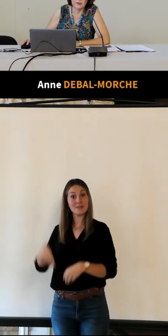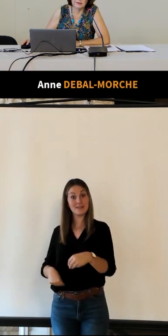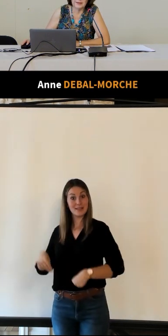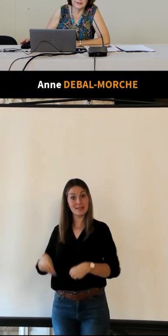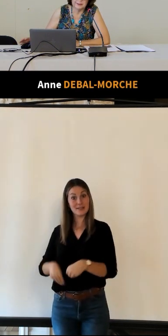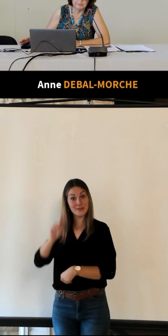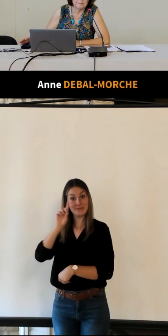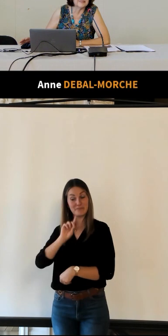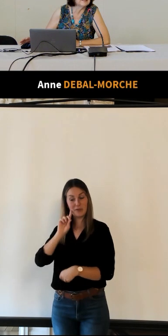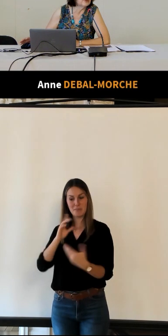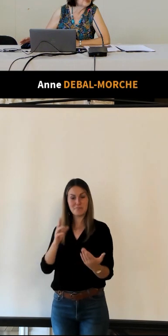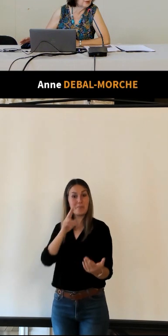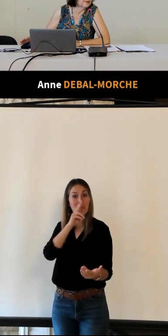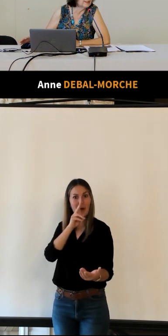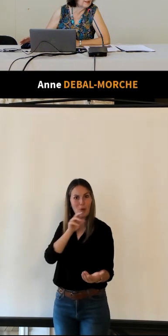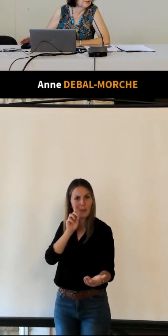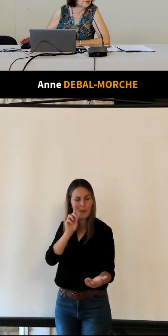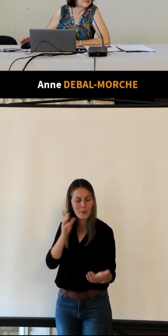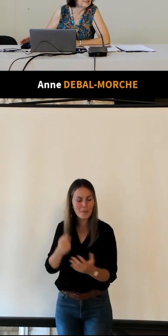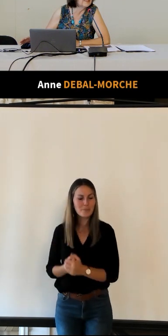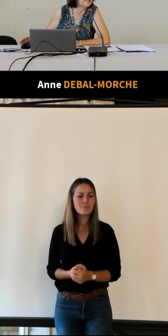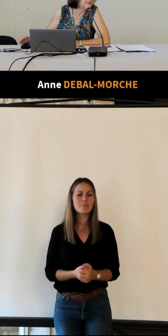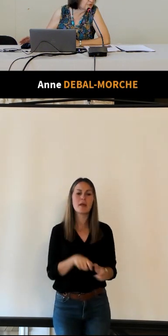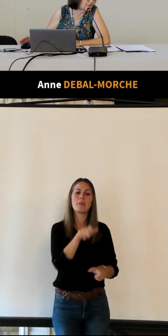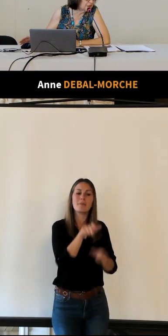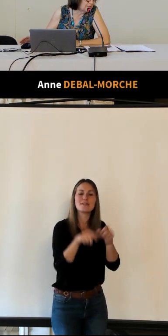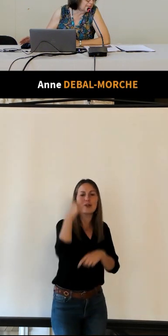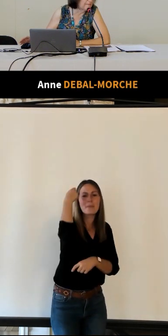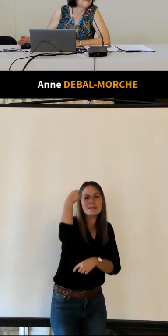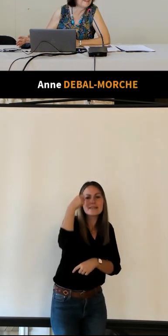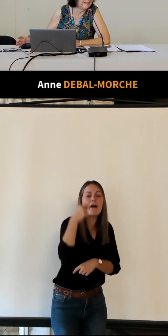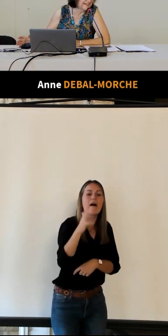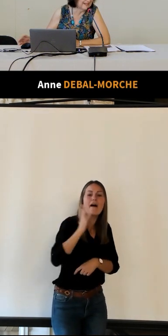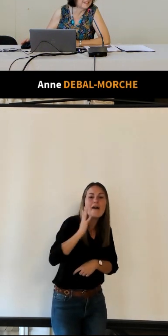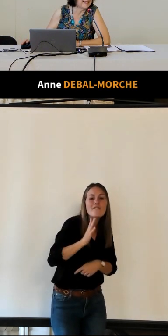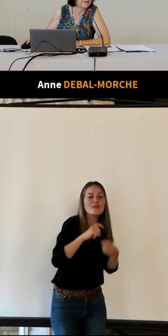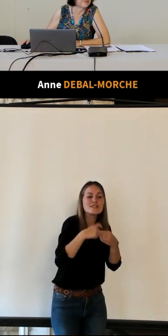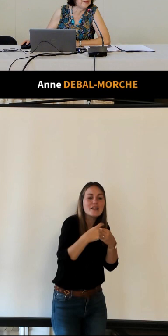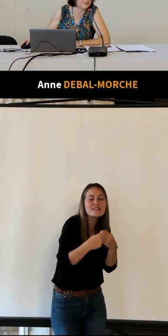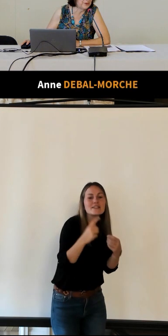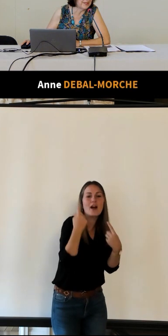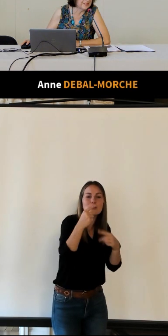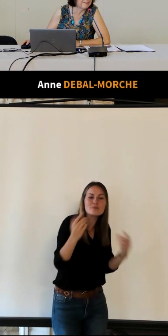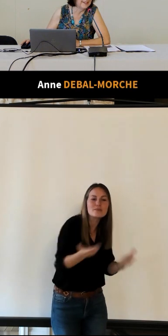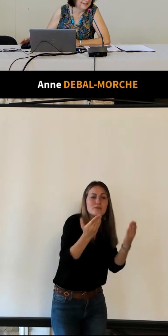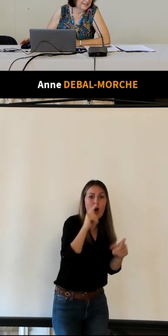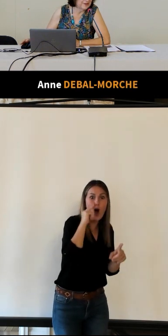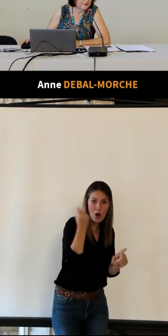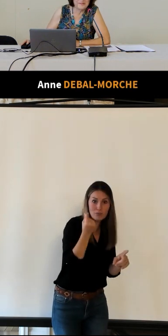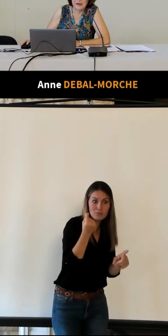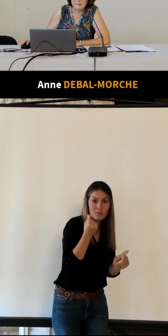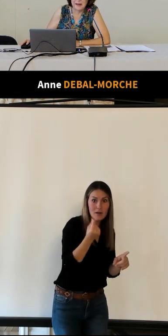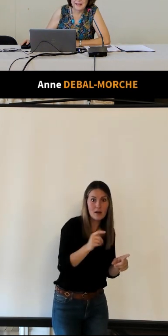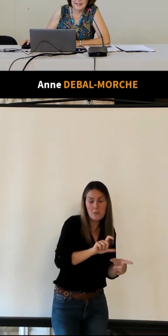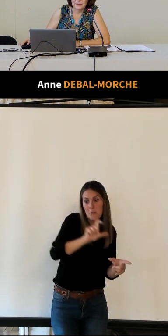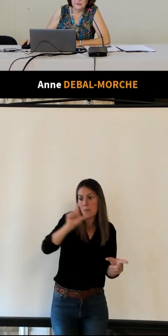amusant les présidents du syndicat d'initiative sont des hommes et les directrices de l'office du tourisme sont